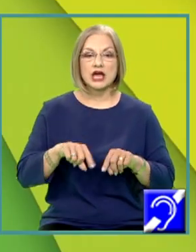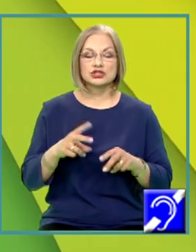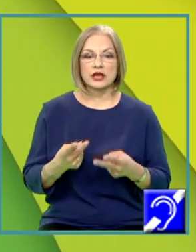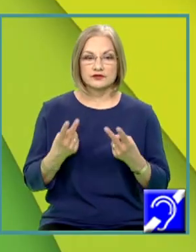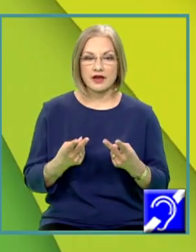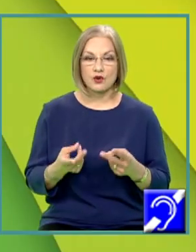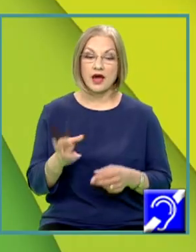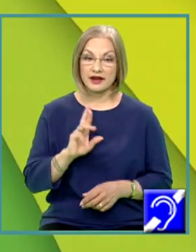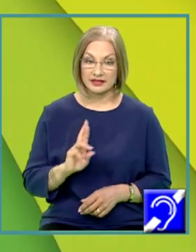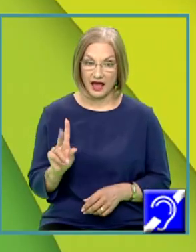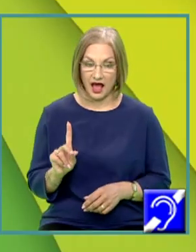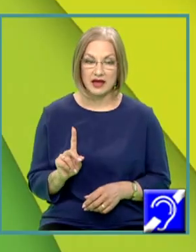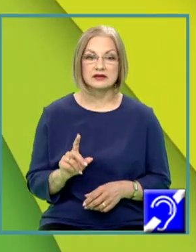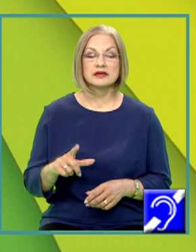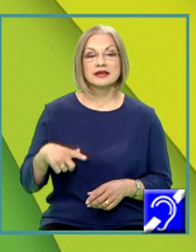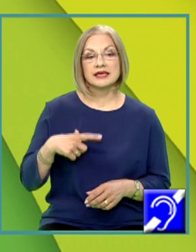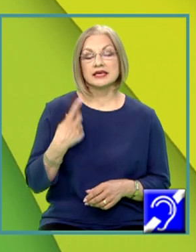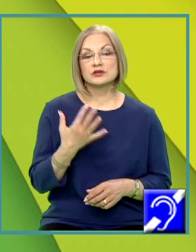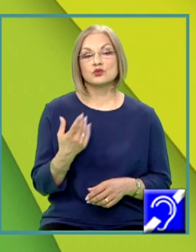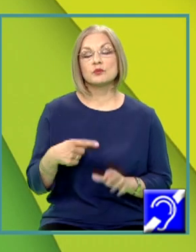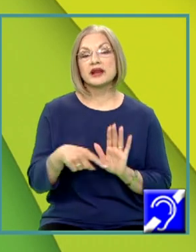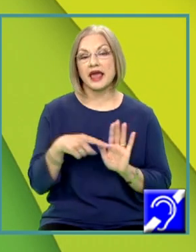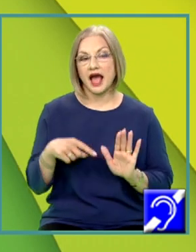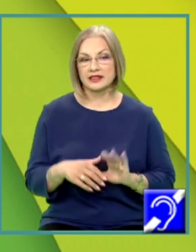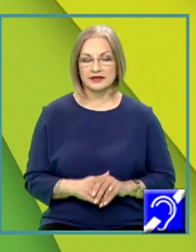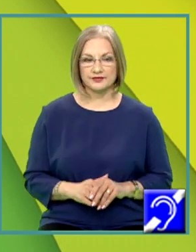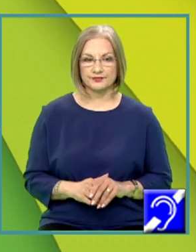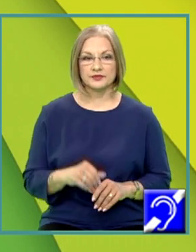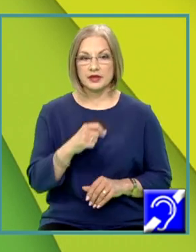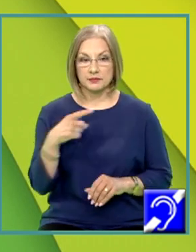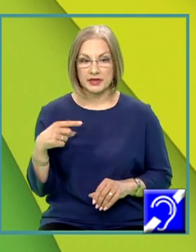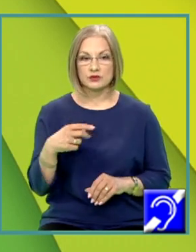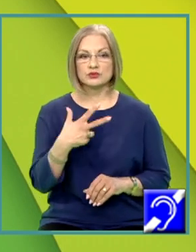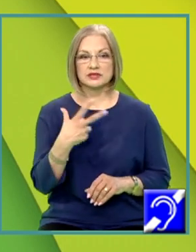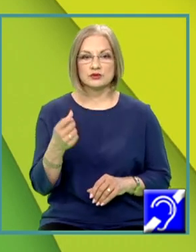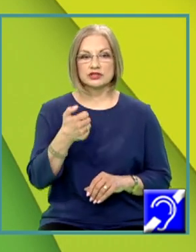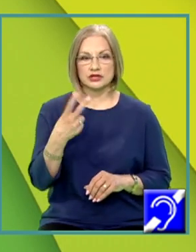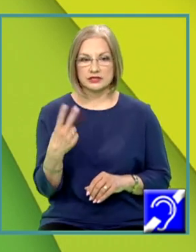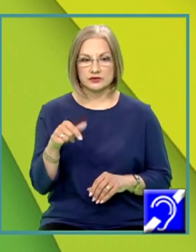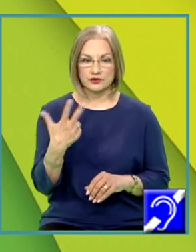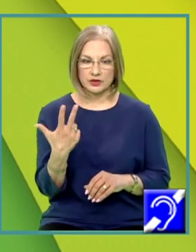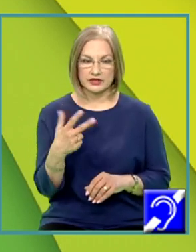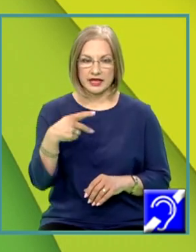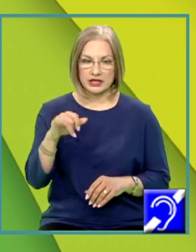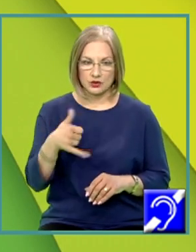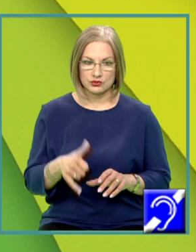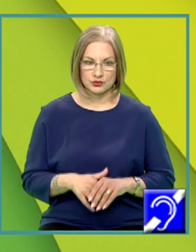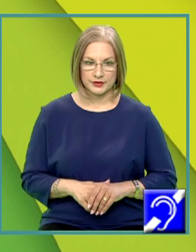dar fiind un număr negativ, deci minus 362,3 kJ.